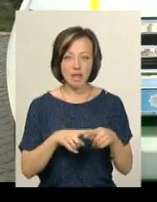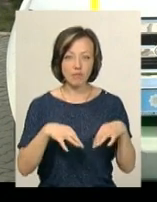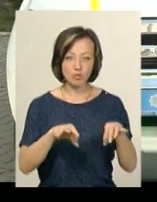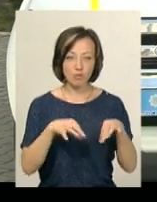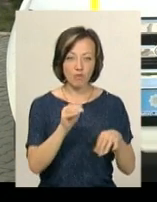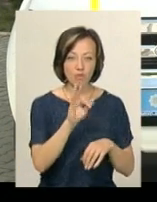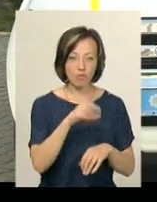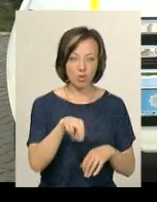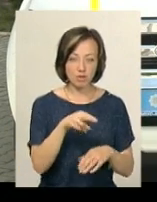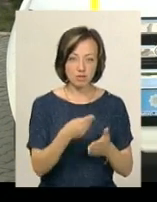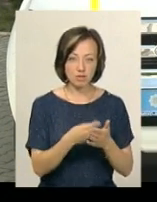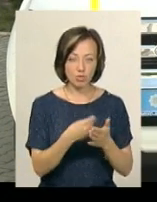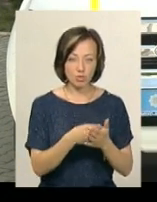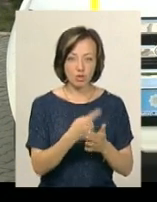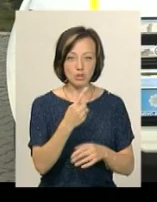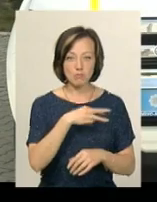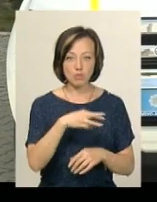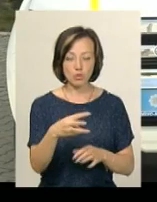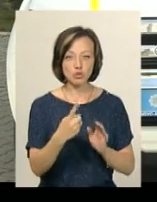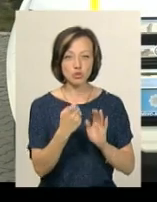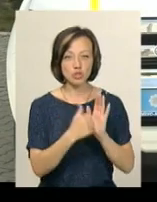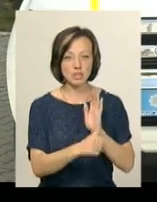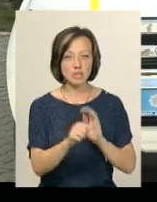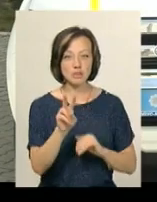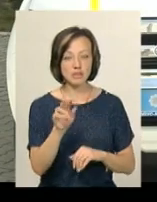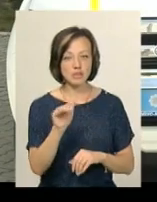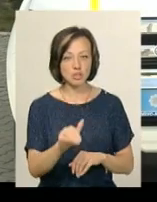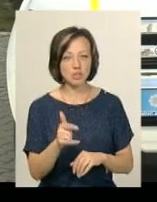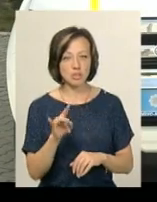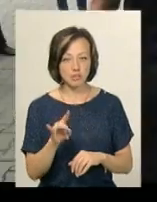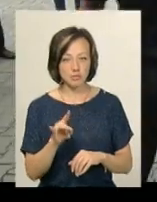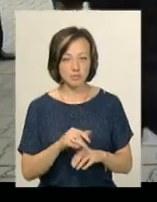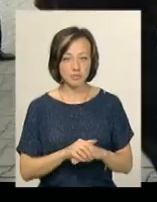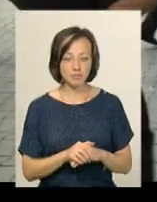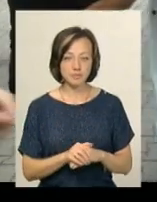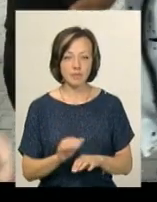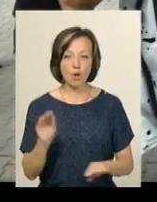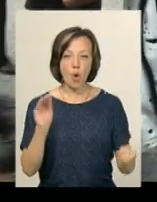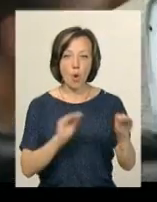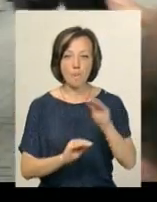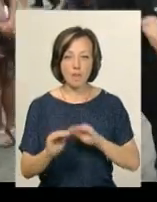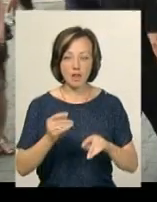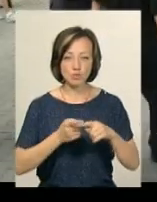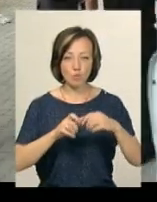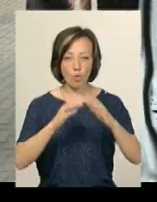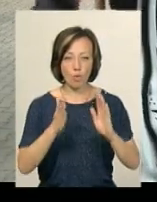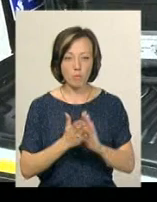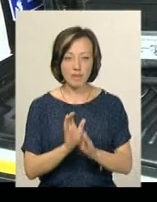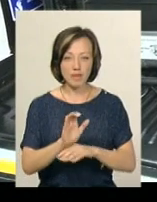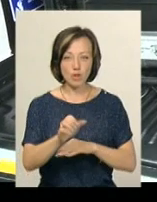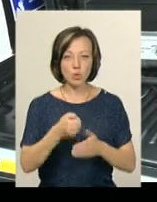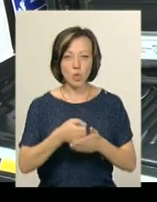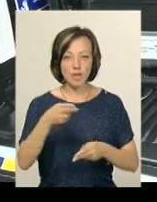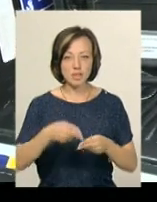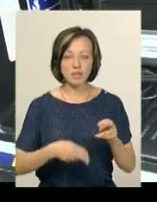«Форд Рейнджер» коштував бюджету 1 мільйон 162 тисячі гривень. Обладнання для цього комплексу надійде до кінця